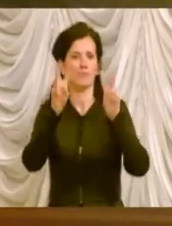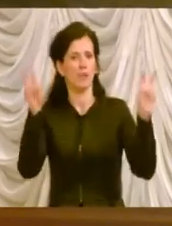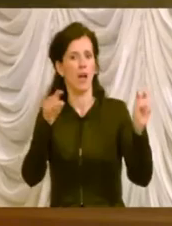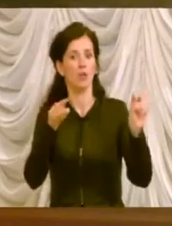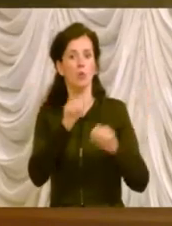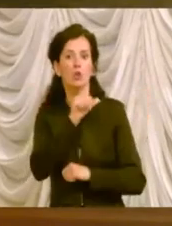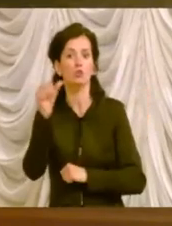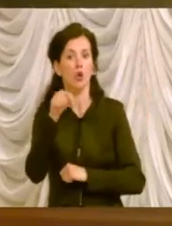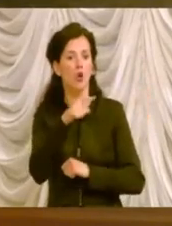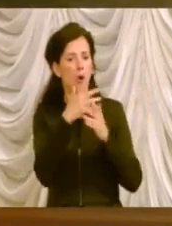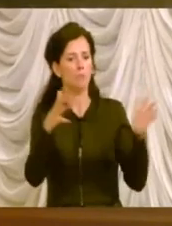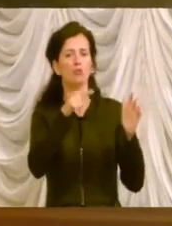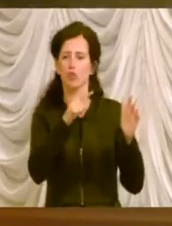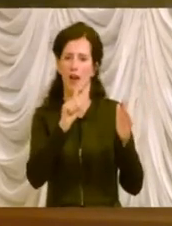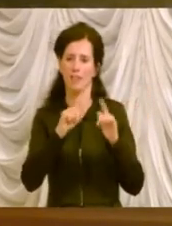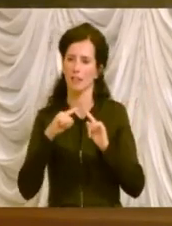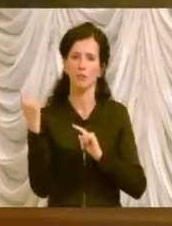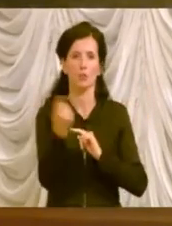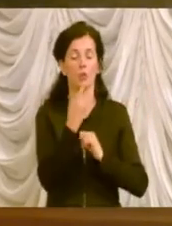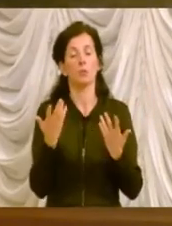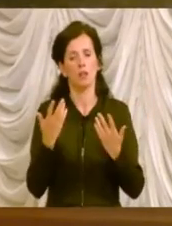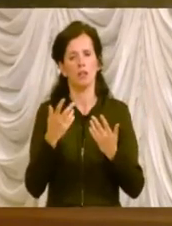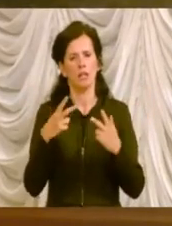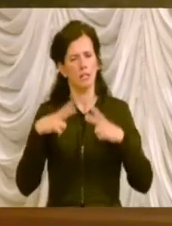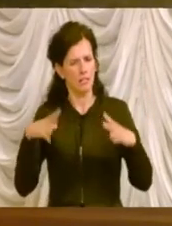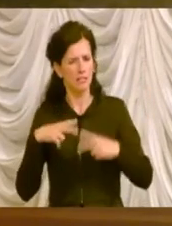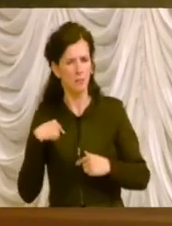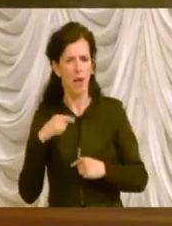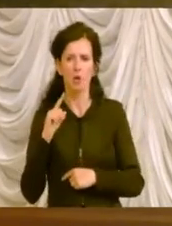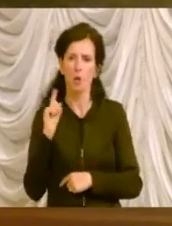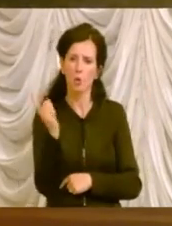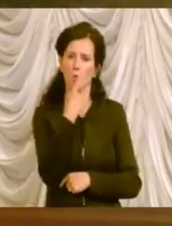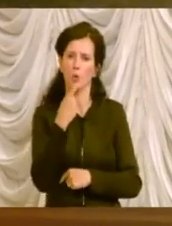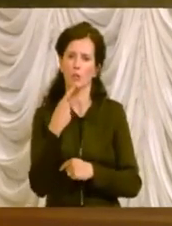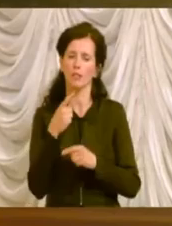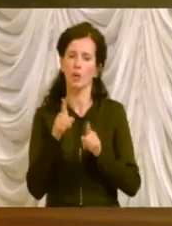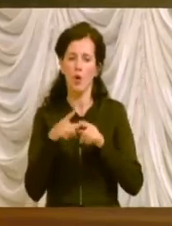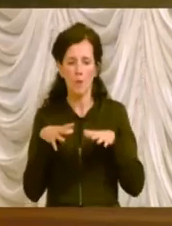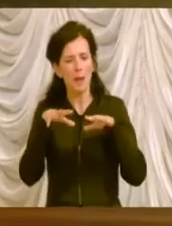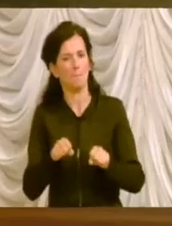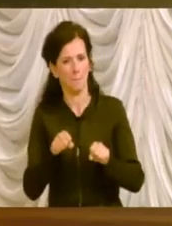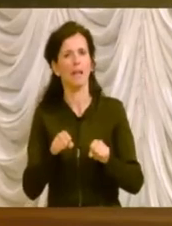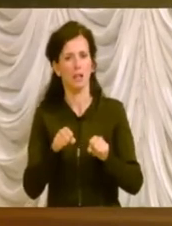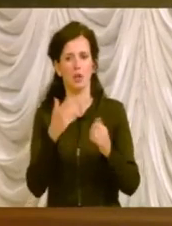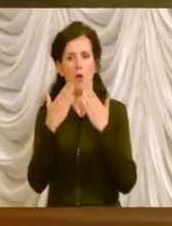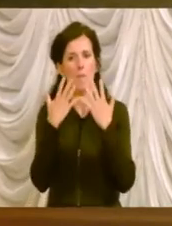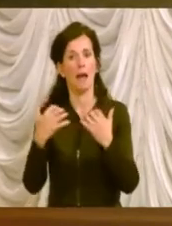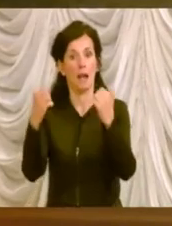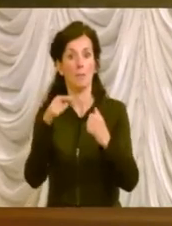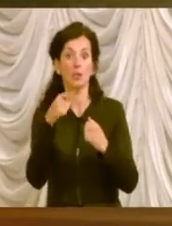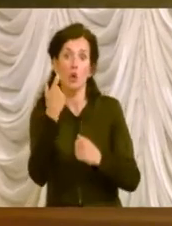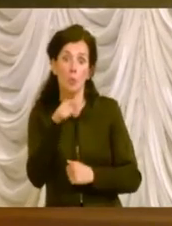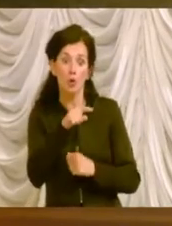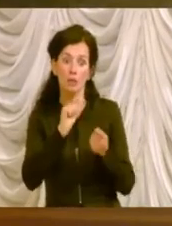maggioranza e quindi io mi aspetto che ci sia poi il contributo davvero di tutto l'arco parlamentare perché è una riforma che deve vedere